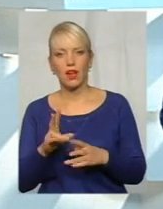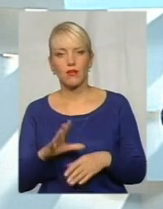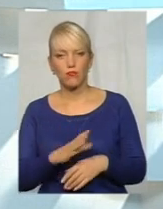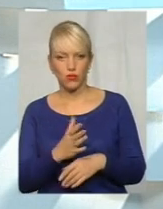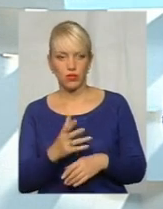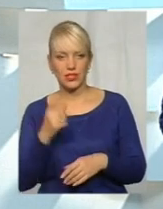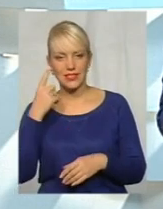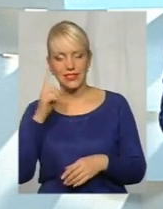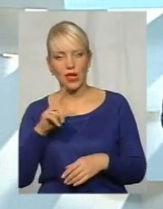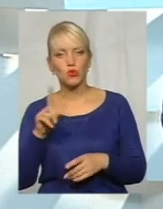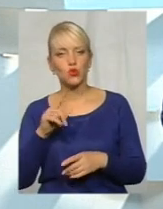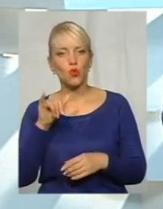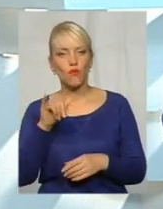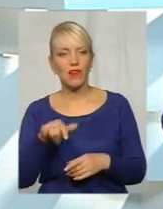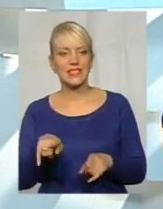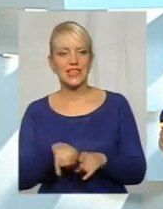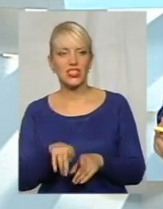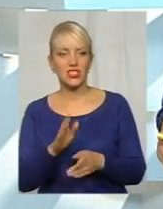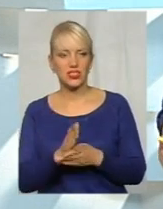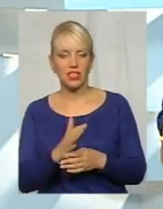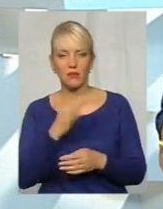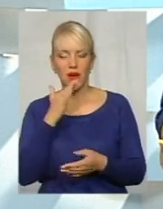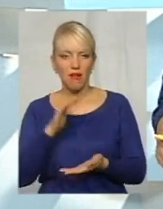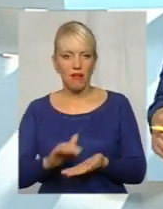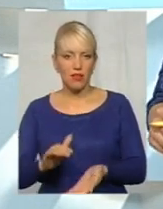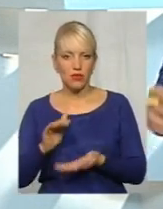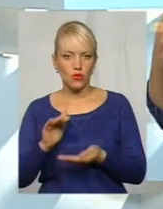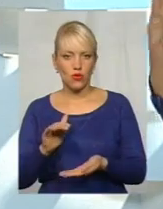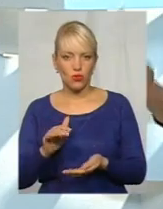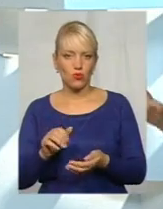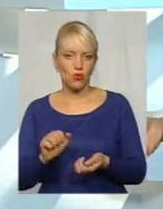що у вас теж є цілий стос документів,